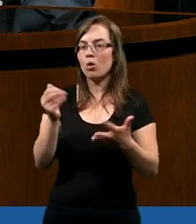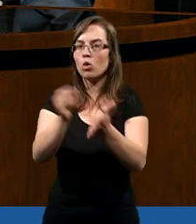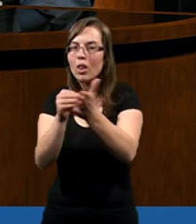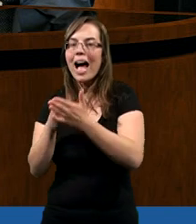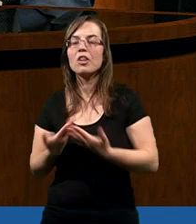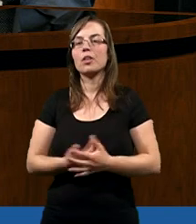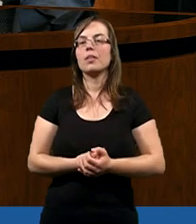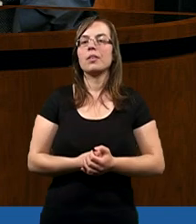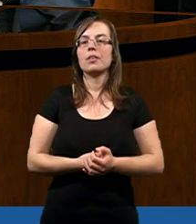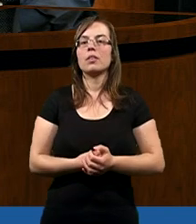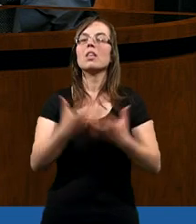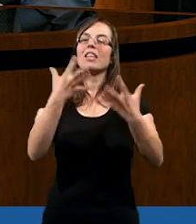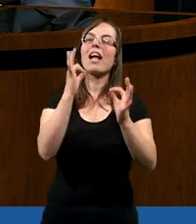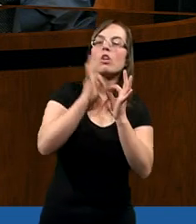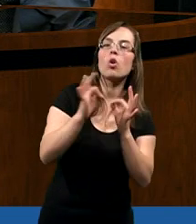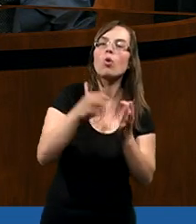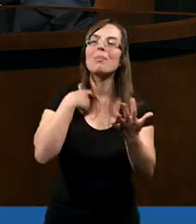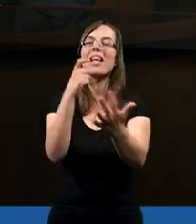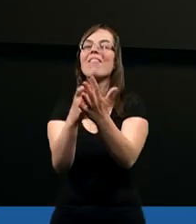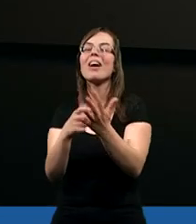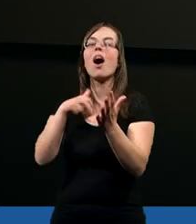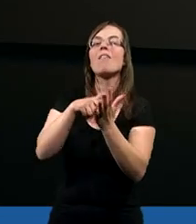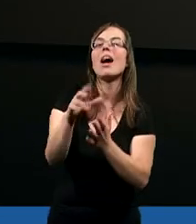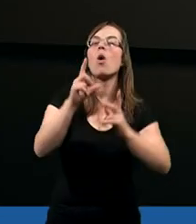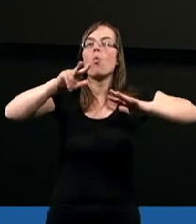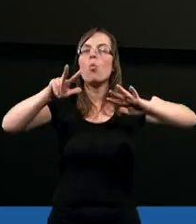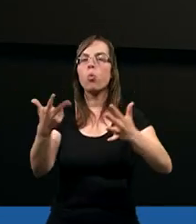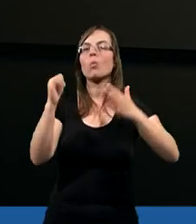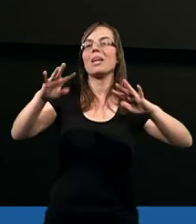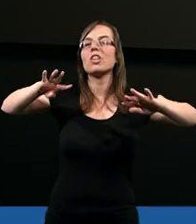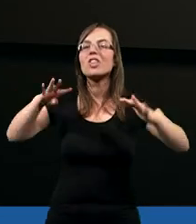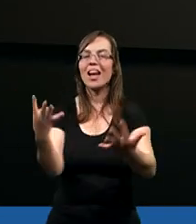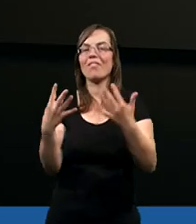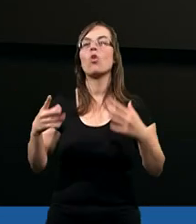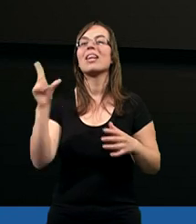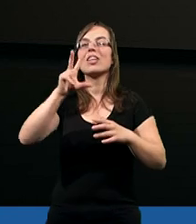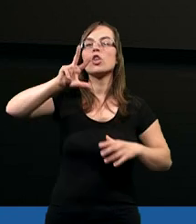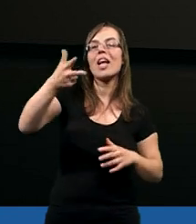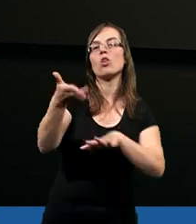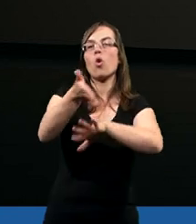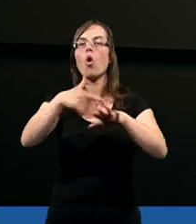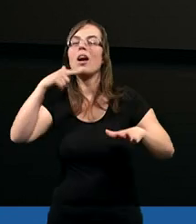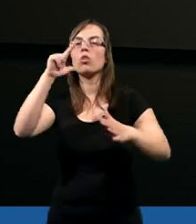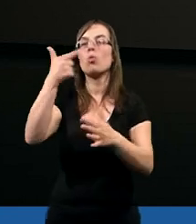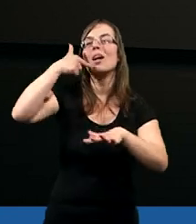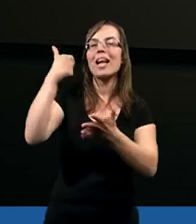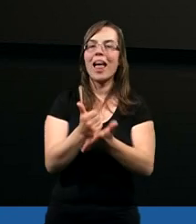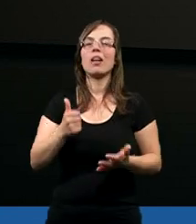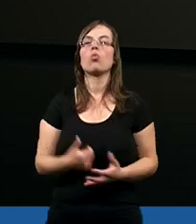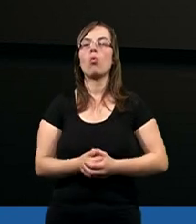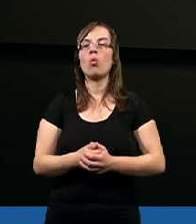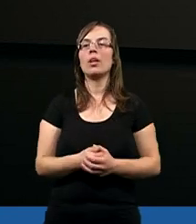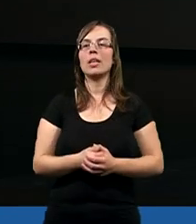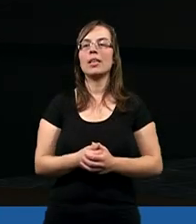chcielibyście dodać? Chodzi mi szczególnie o wersety ósmy i dziewiąty z trzeciego rozdziału drugiego